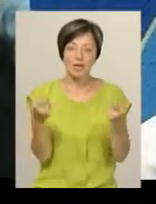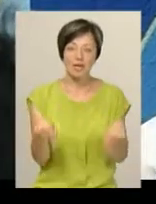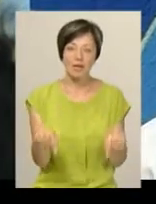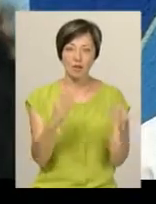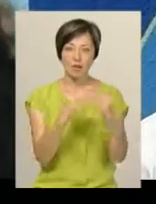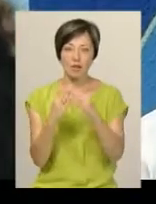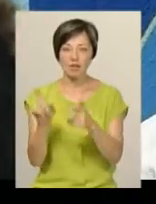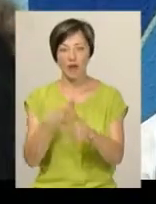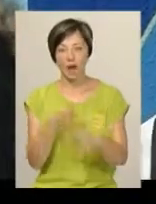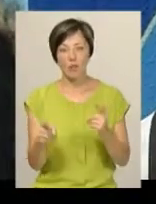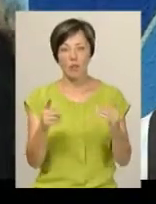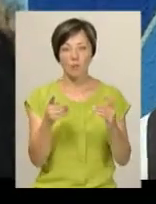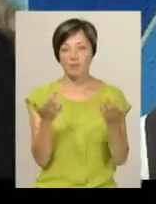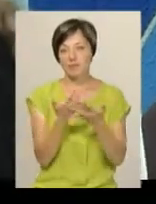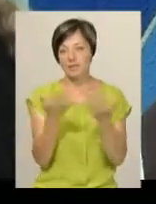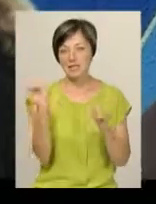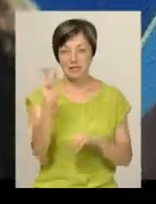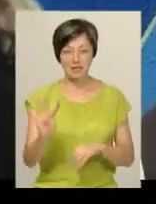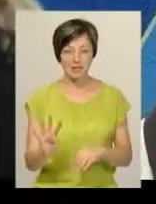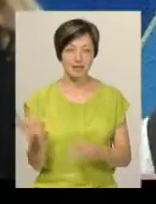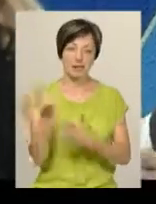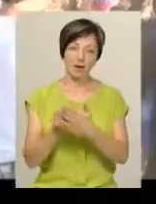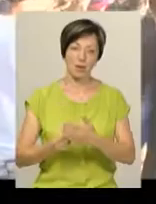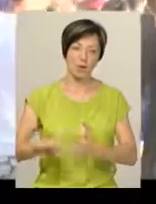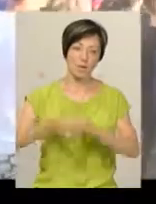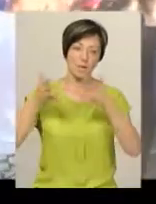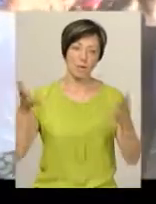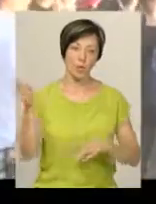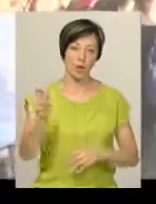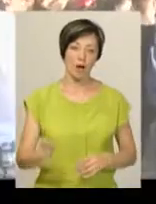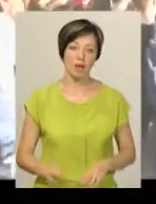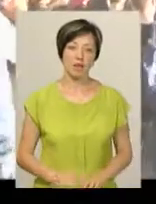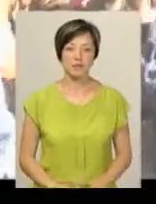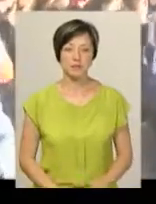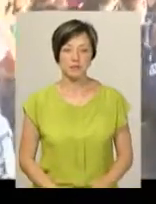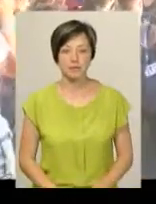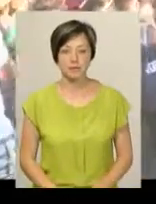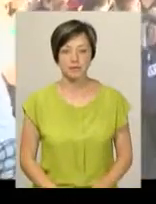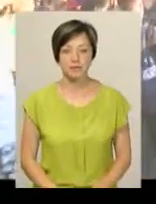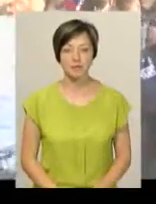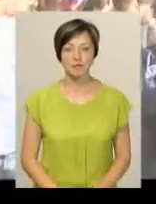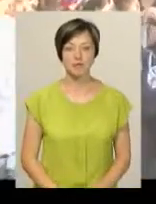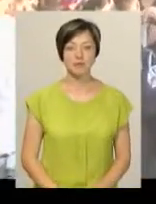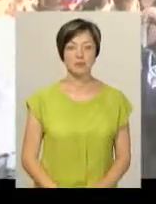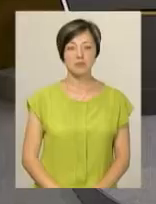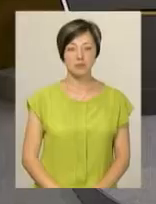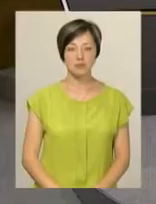будівлі або будинки Сирії і малюємо там мурали. Наталя Сідова, Дам'ян Цегольник, новини «Поділяцентр».